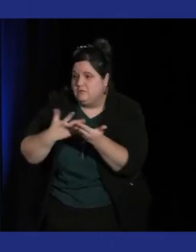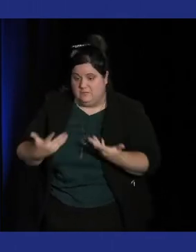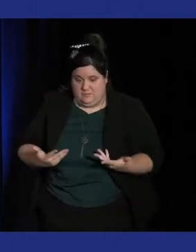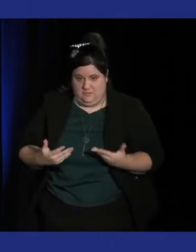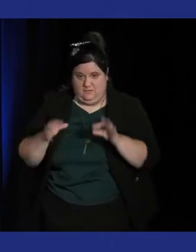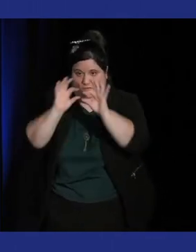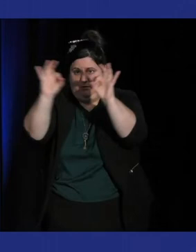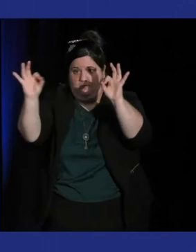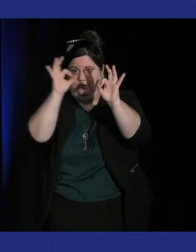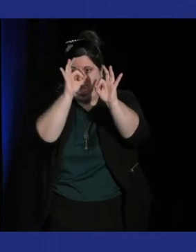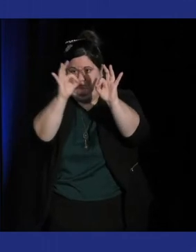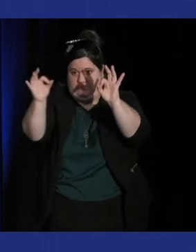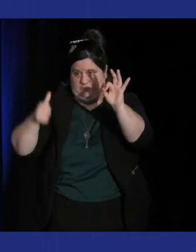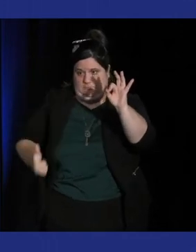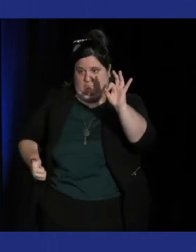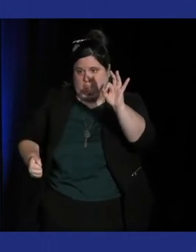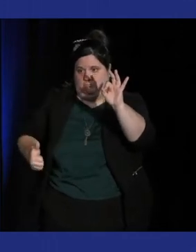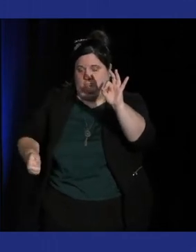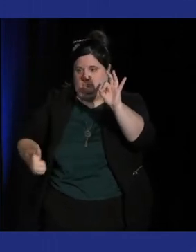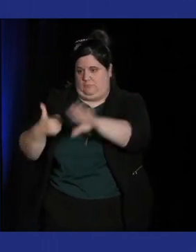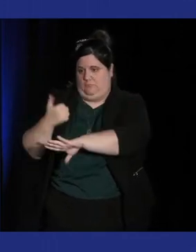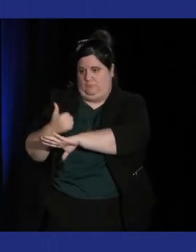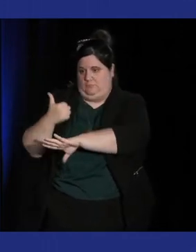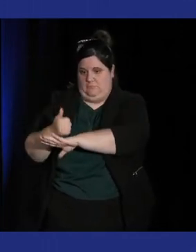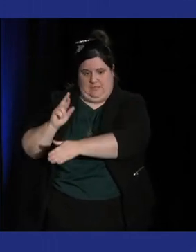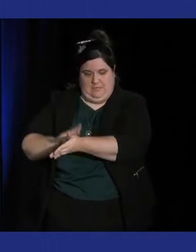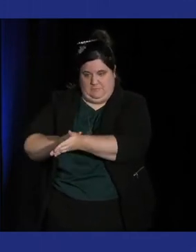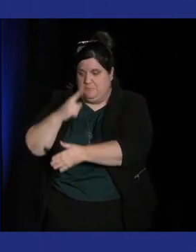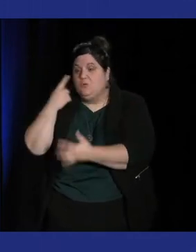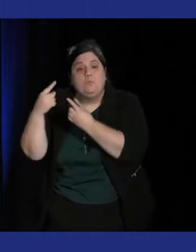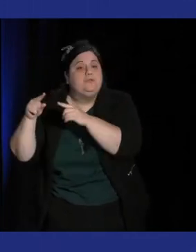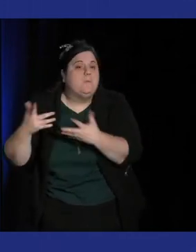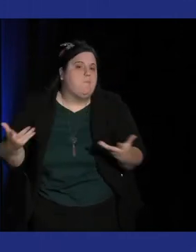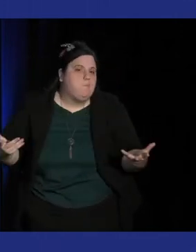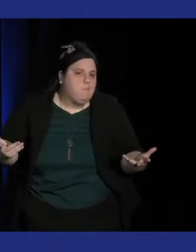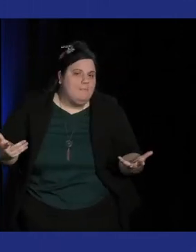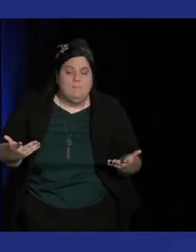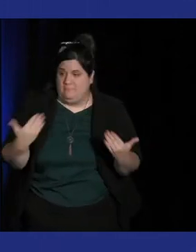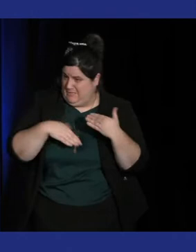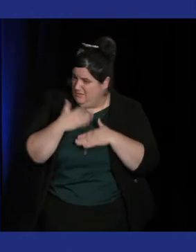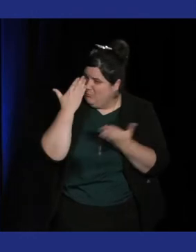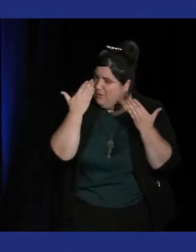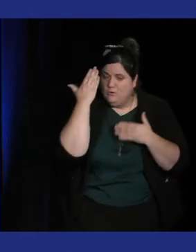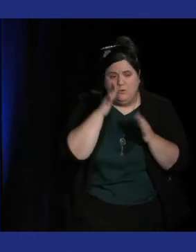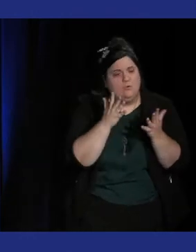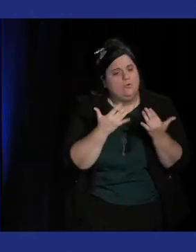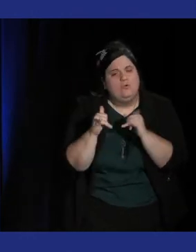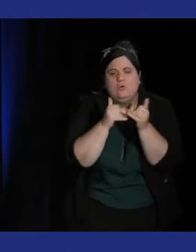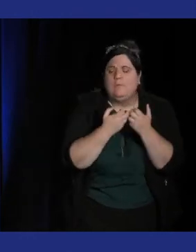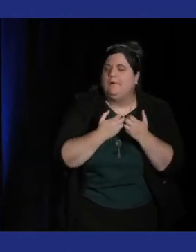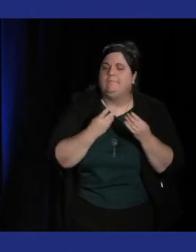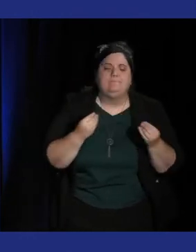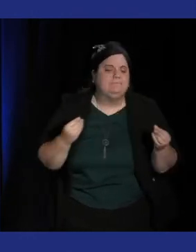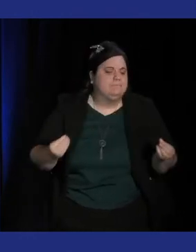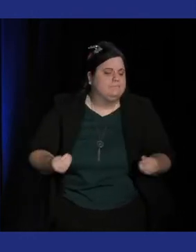une ligne, un temps et un bouton là pour le coup effectivement la musique elle va être moins marquante alors que si on prend une intégration peut-être un peu plus fluide